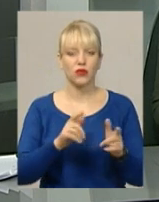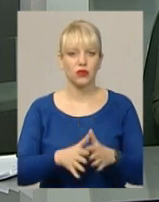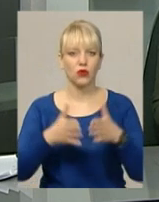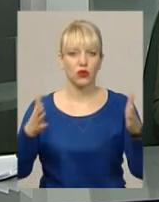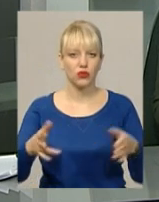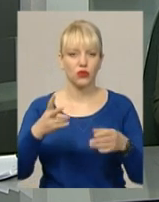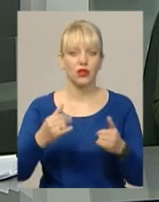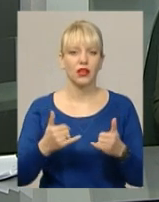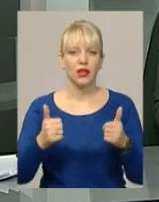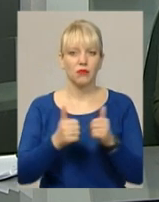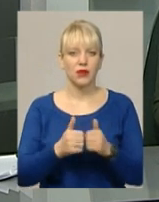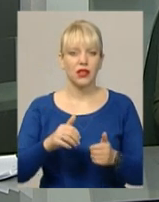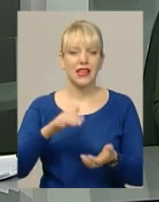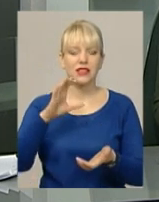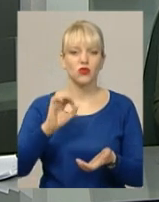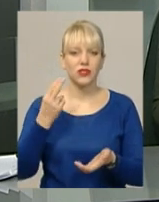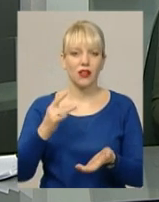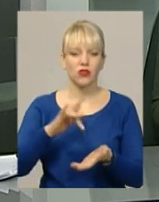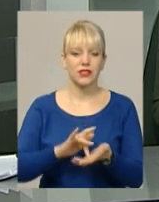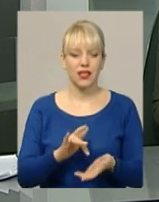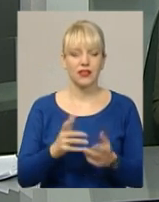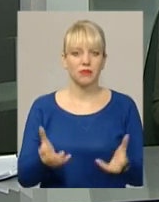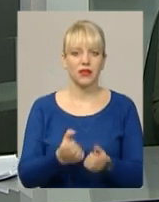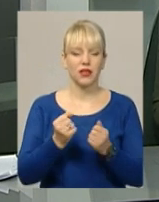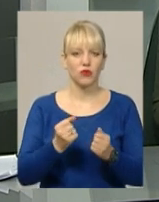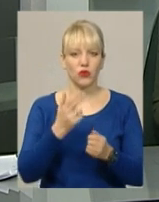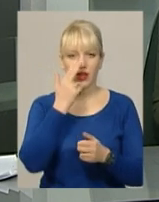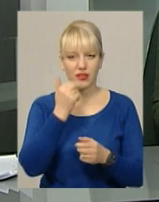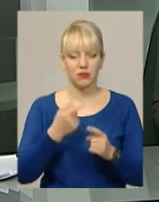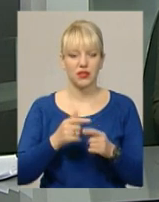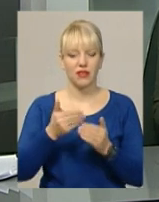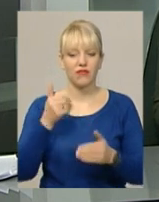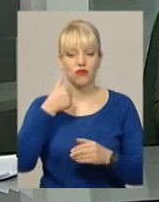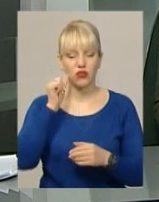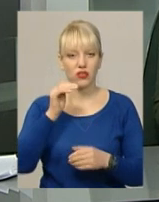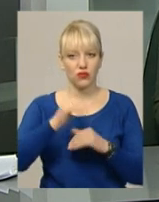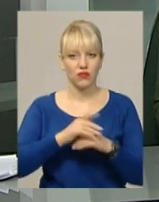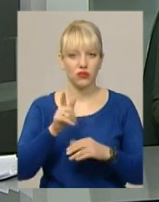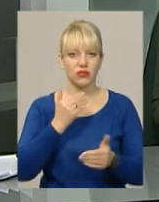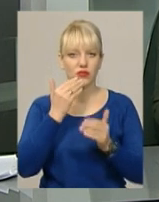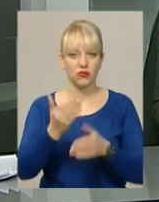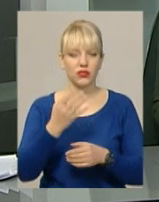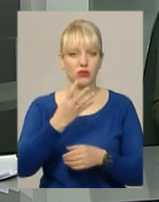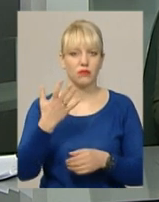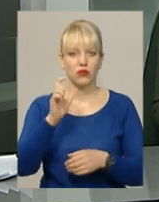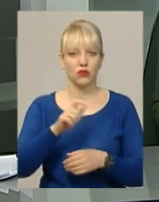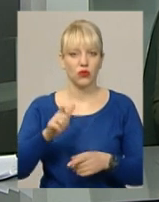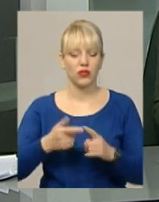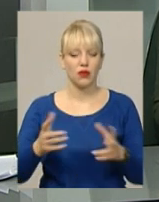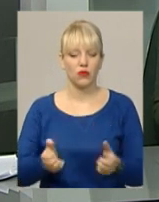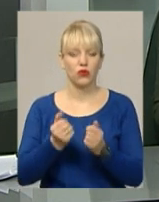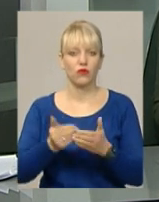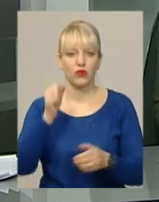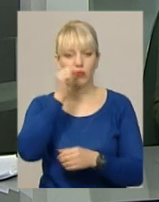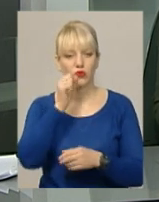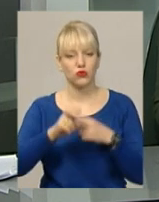міського центру соціальної підтримки та адаптації. Від учорашнього вечора туди звернулося 45 людей. Порятунок від морозу шукають